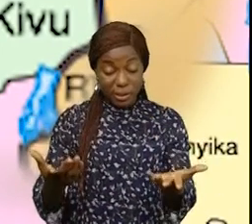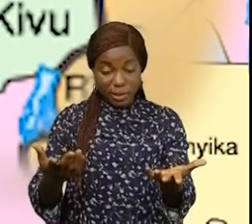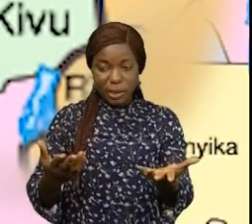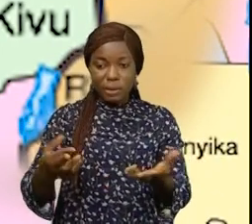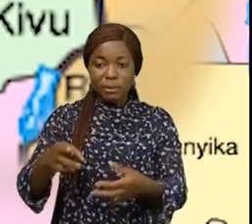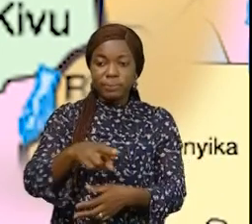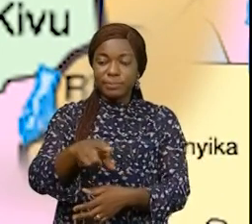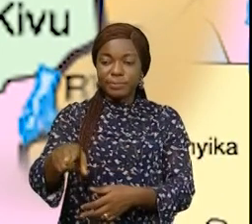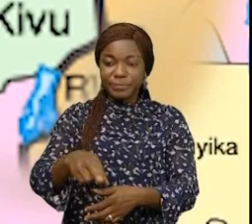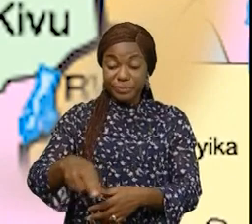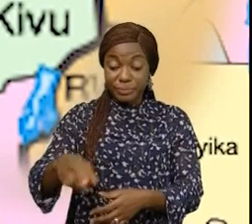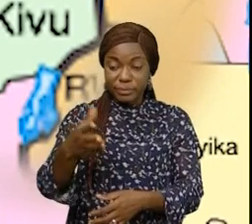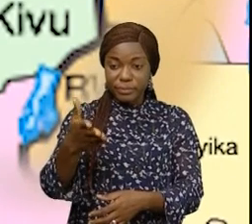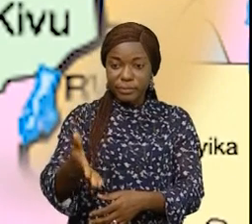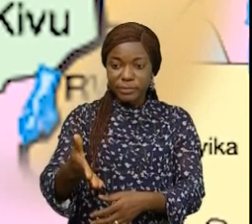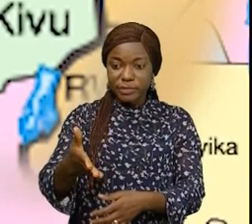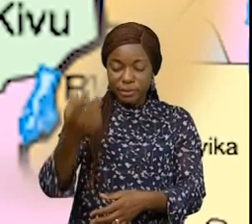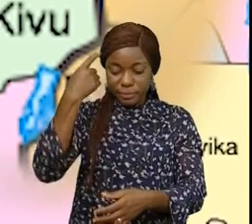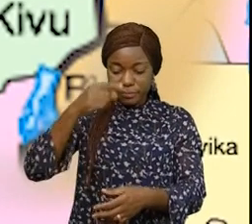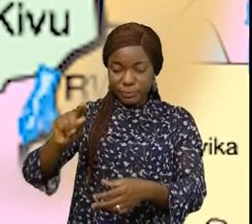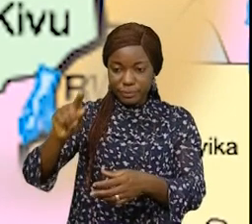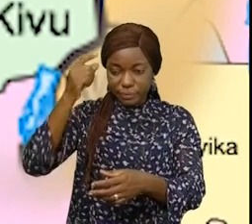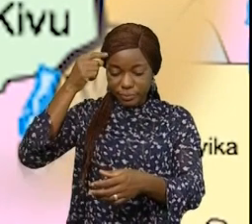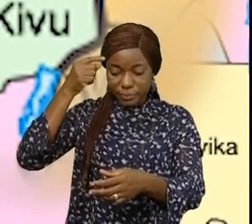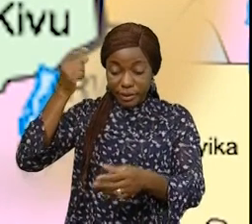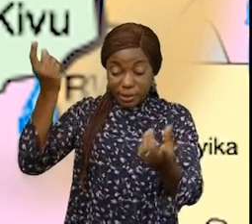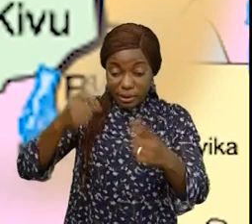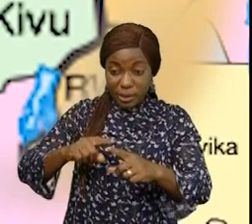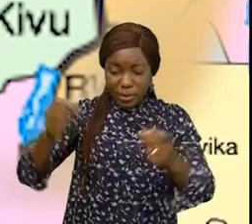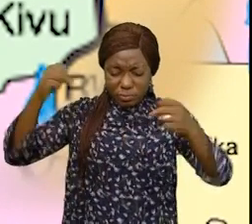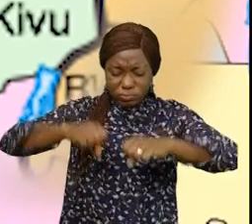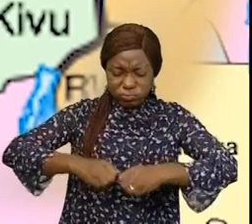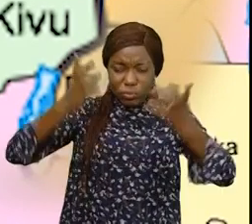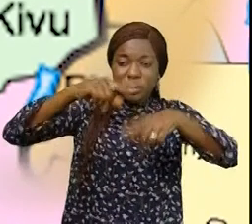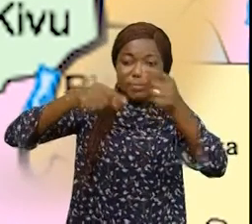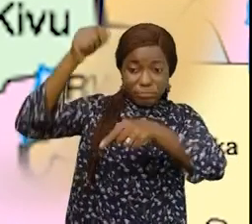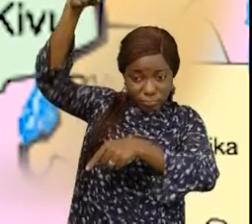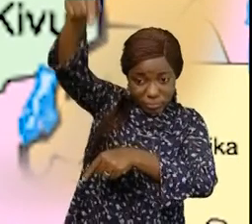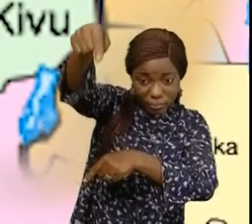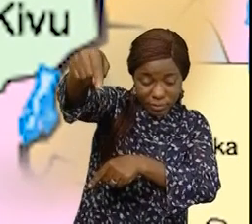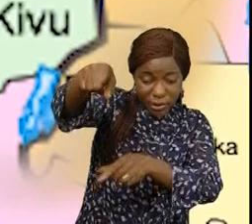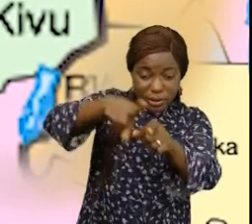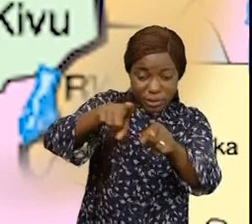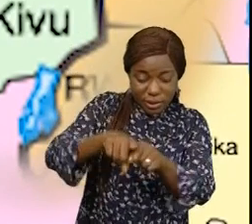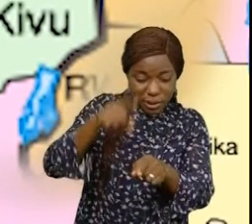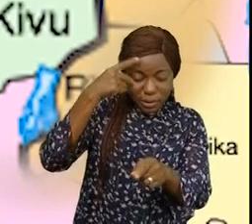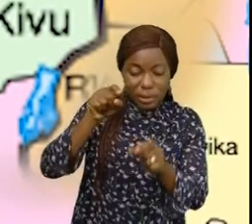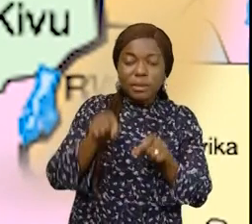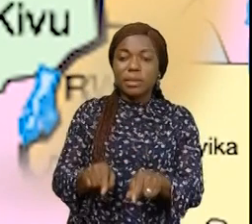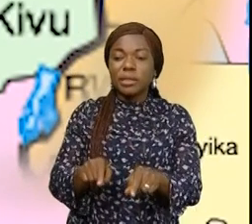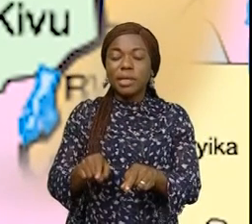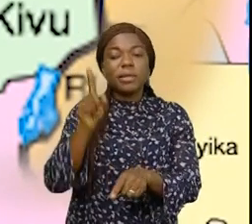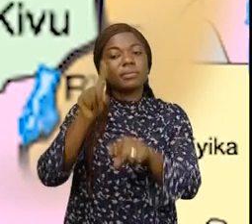exposées selon les points de sortie de coulées de lave, lesquelles ne sont pas prévisibles pour le moment.